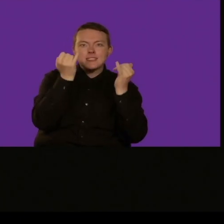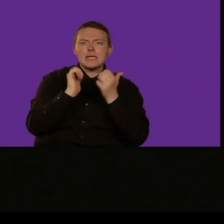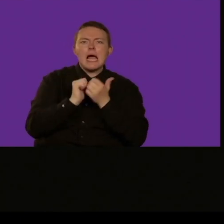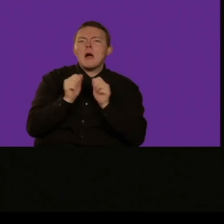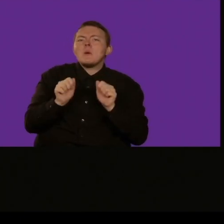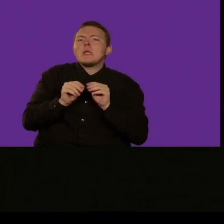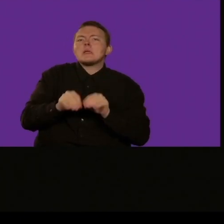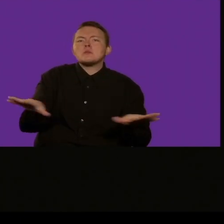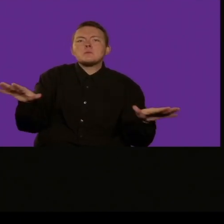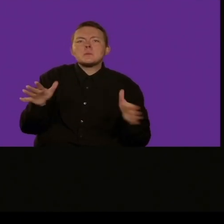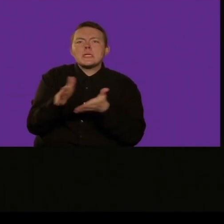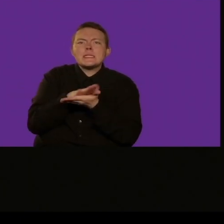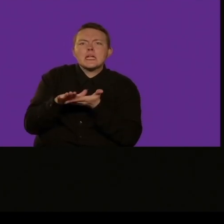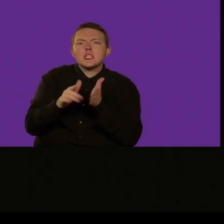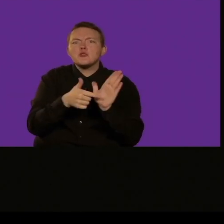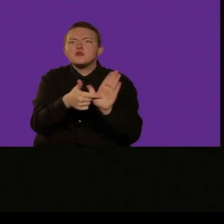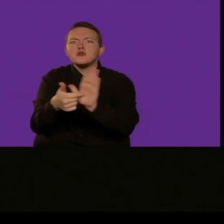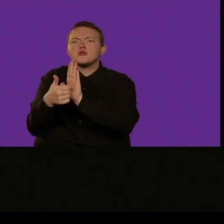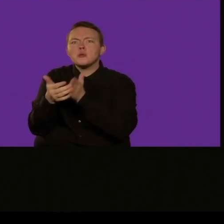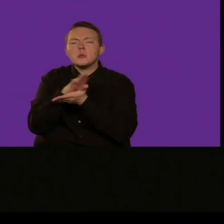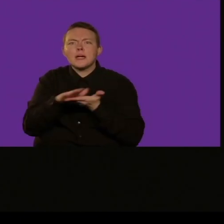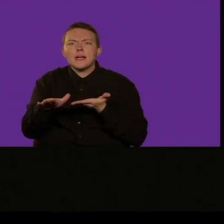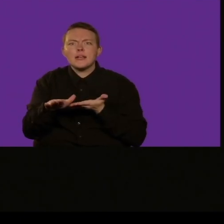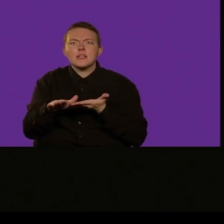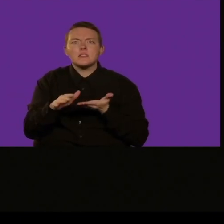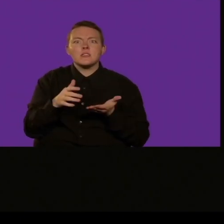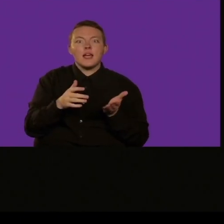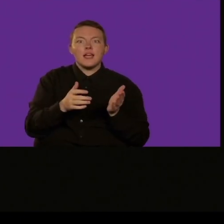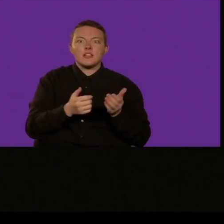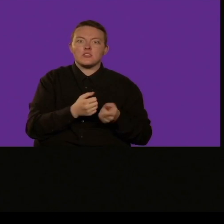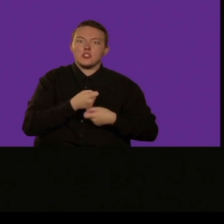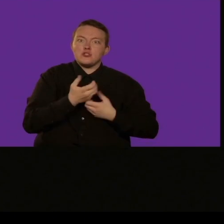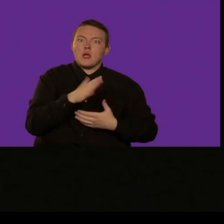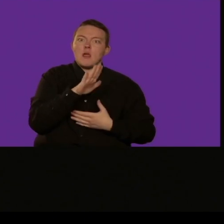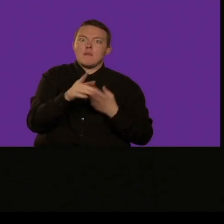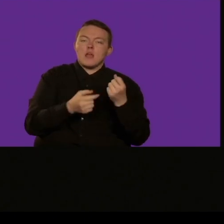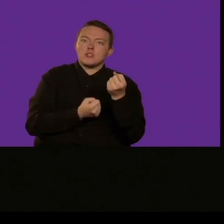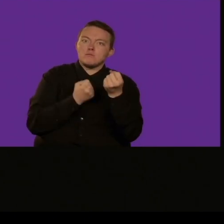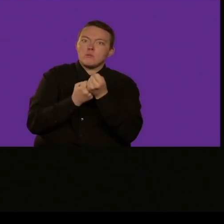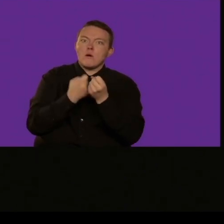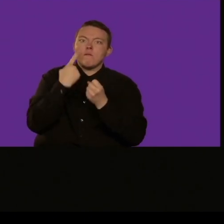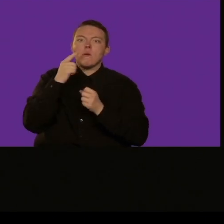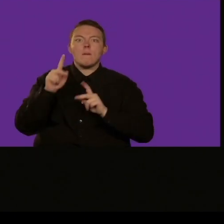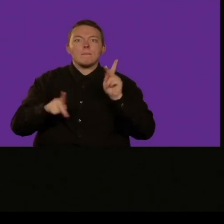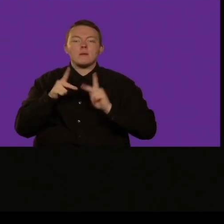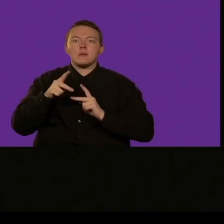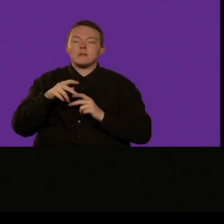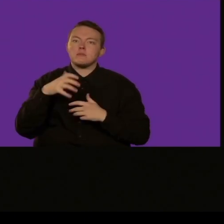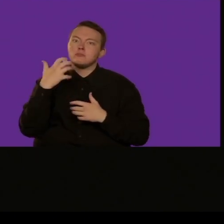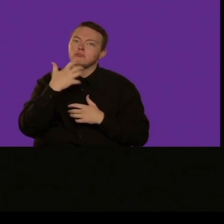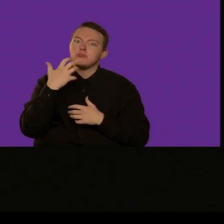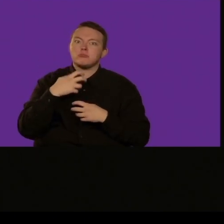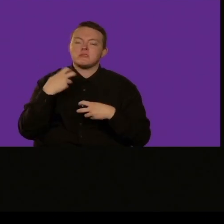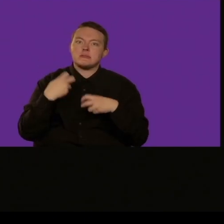persone in appoggio alle persone che stavano in Ucrania e infatti questo progetto non